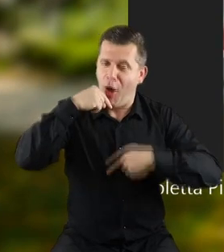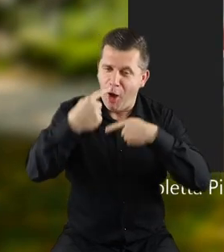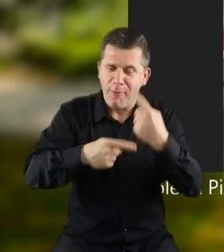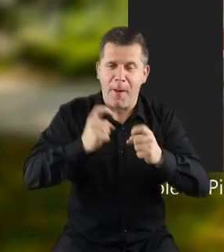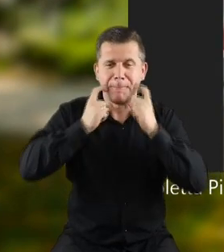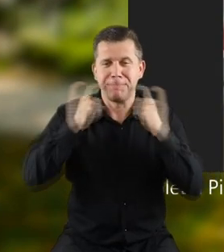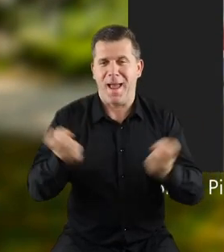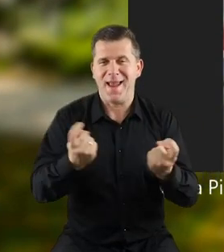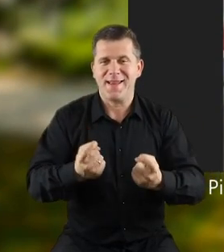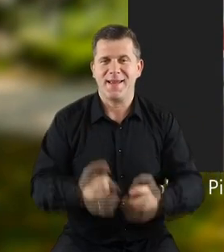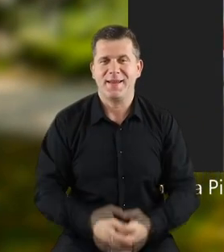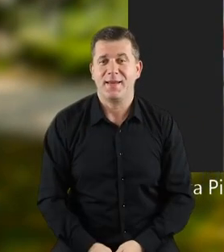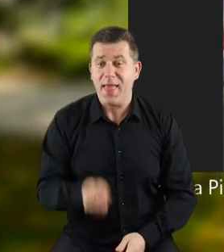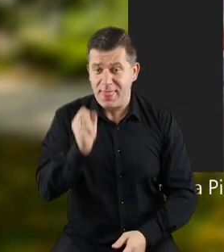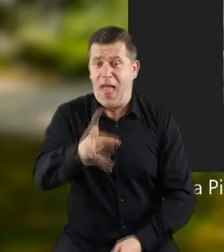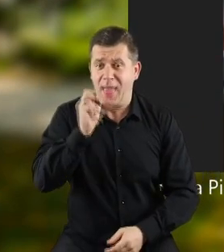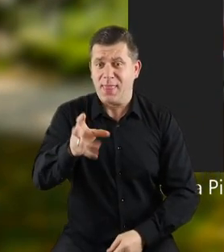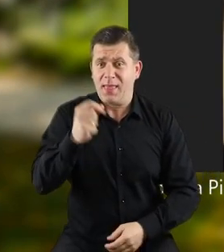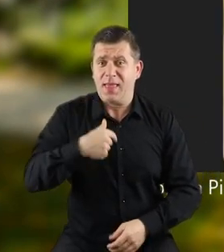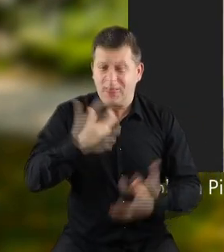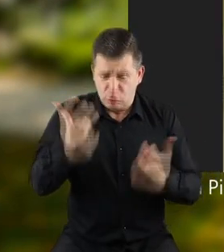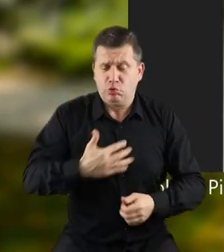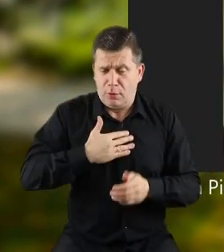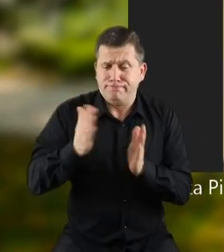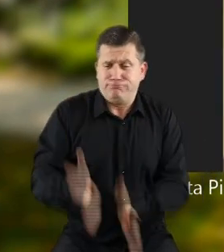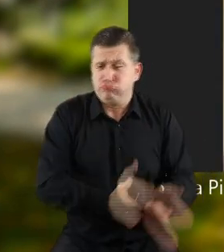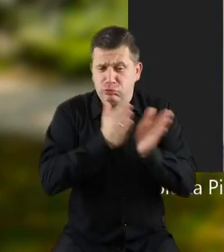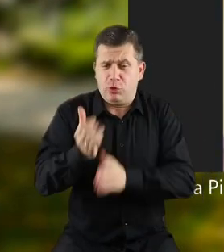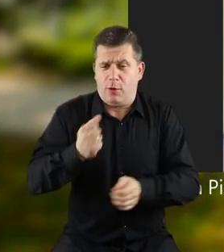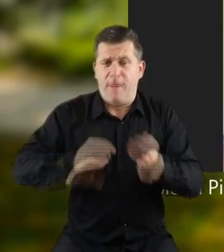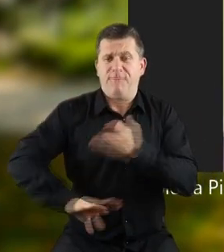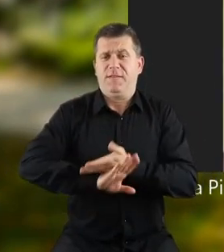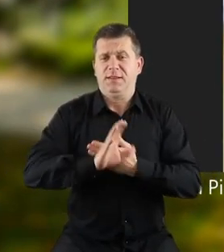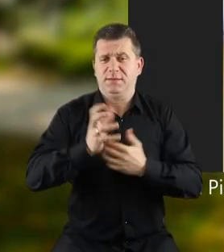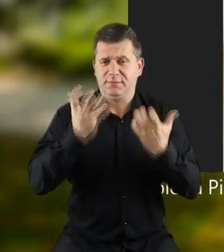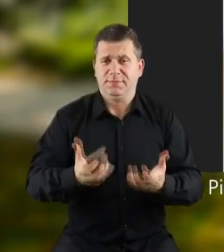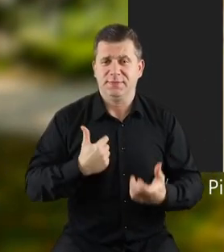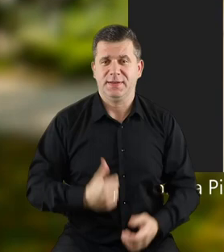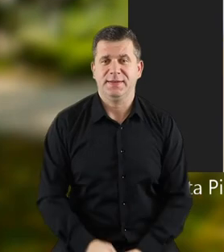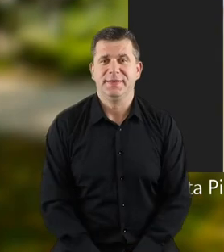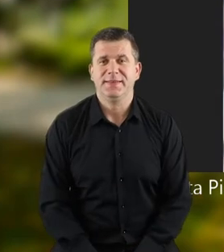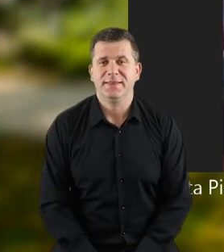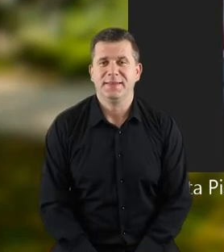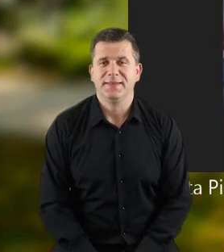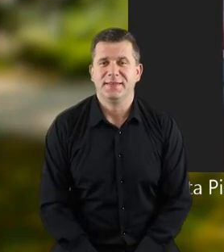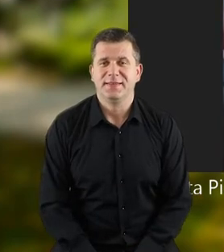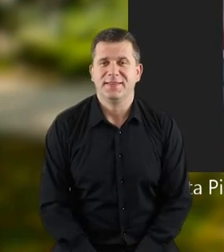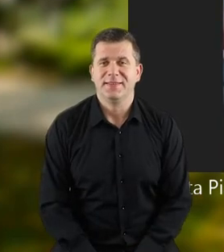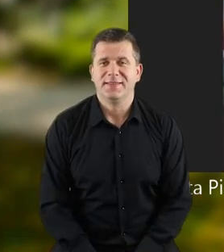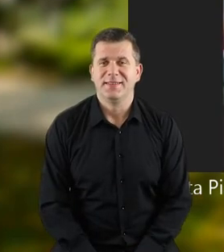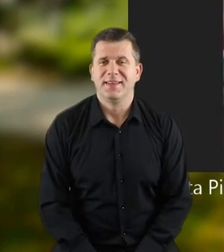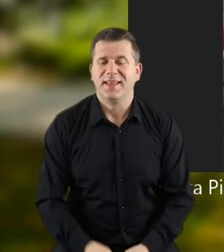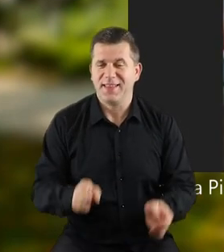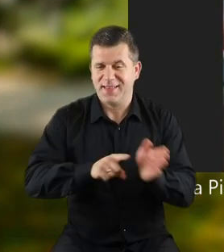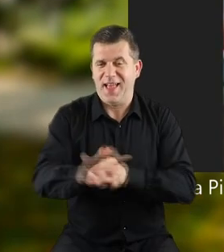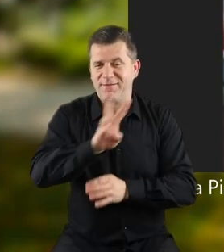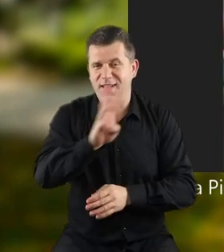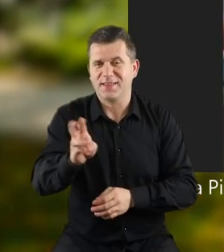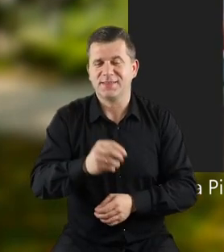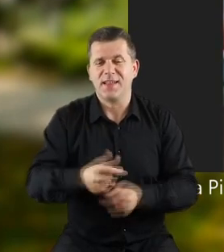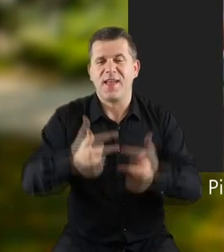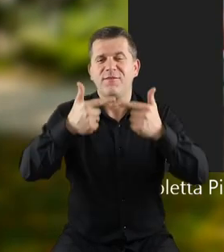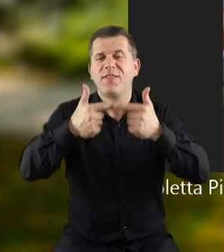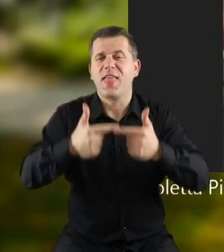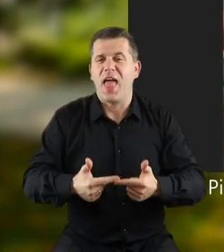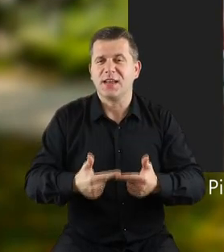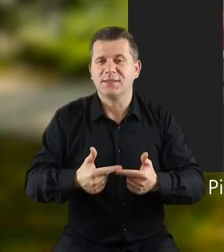opowiemy sobie bajkę. Tak, to ja już się przygotowuję do występu. Słuchajcie, to teraz dla was